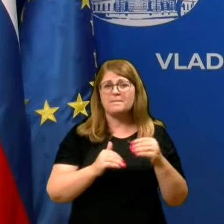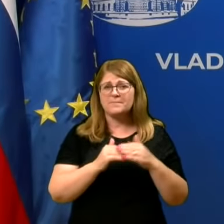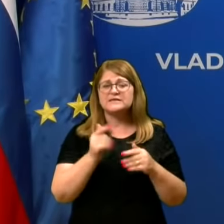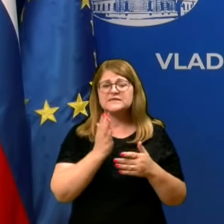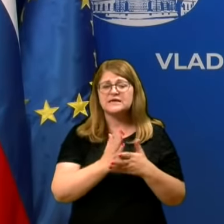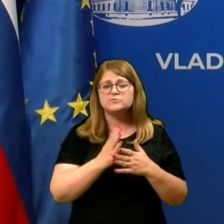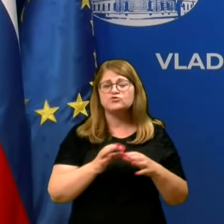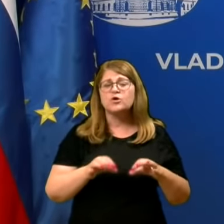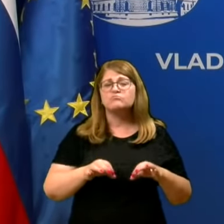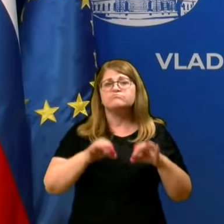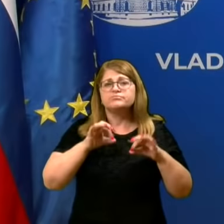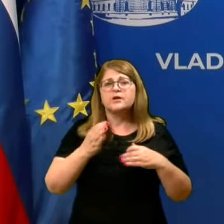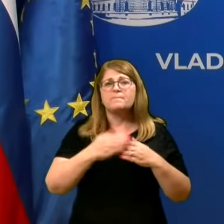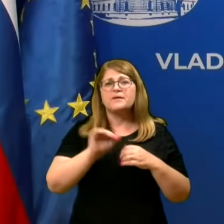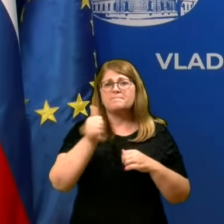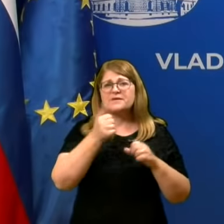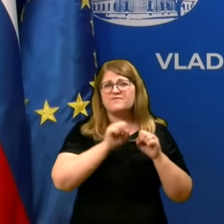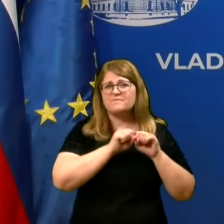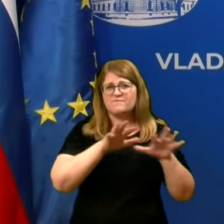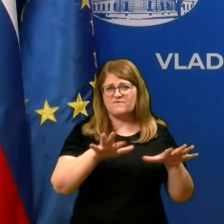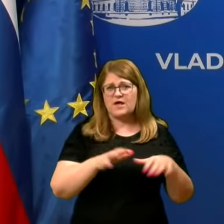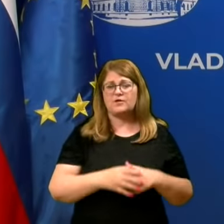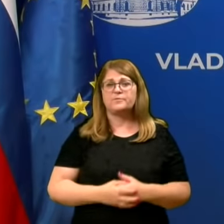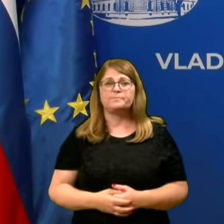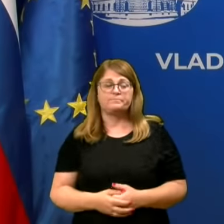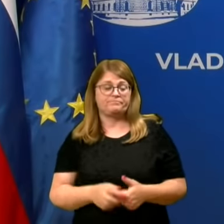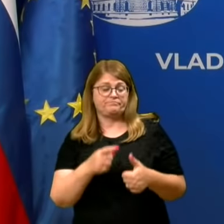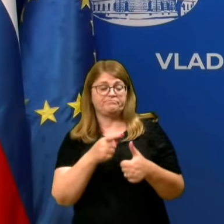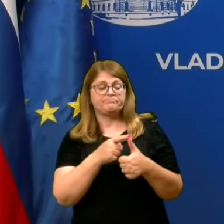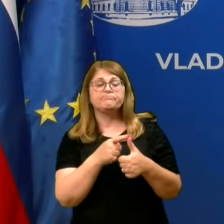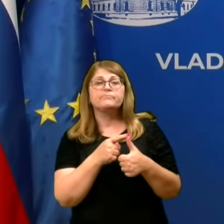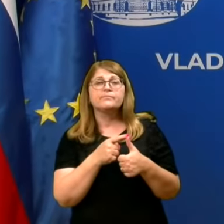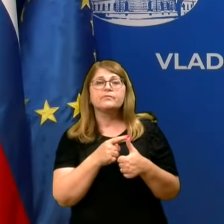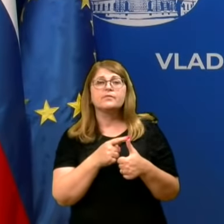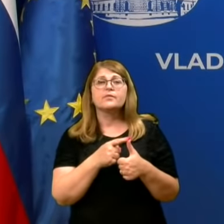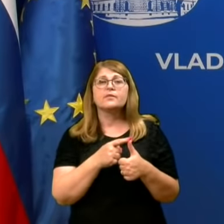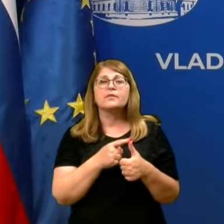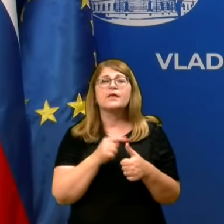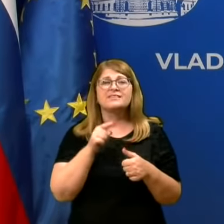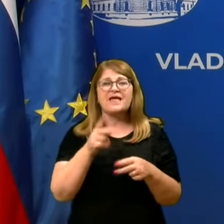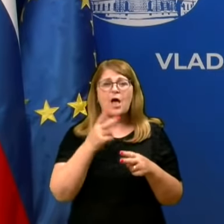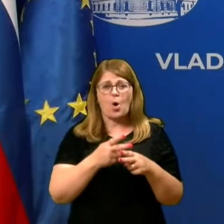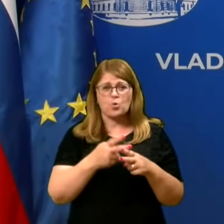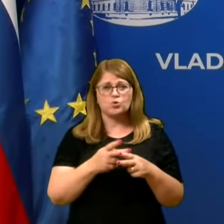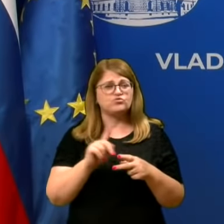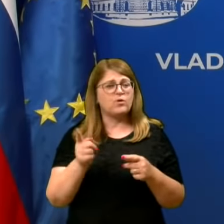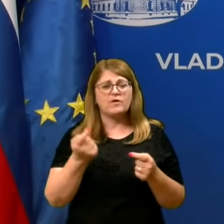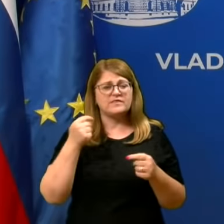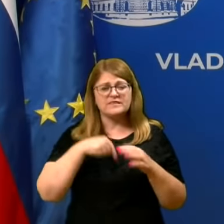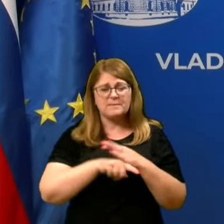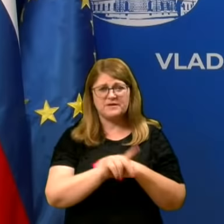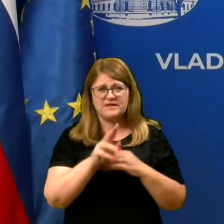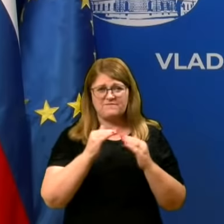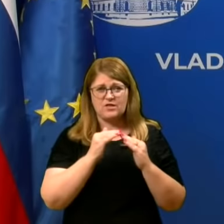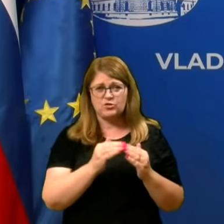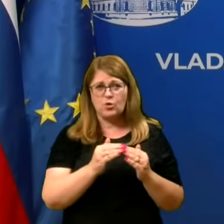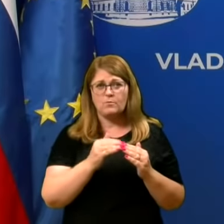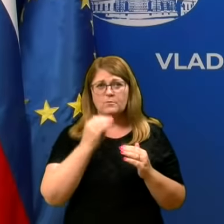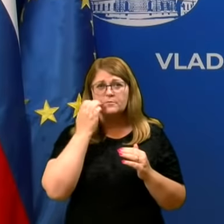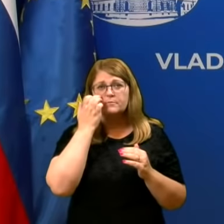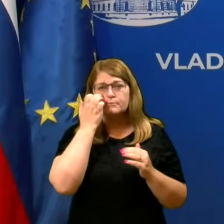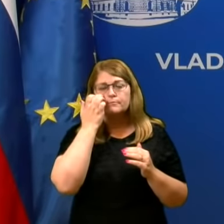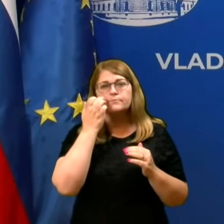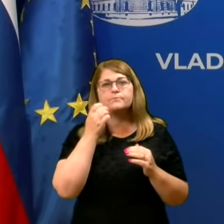obladovat okužba v takih inštitucijah. Prvo in najpomembnejše, kot sem že omenil, je, da ta okužba ne prideva v sam dom, dohranjamo